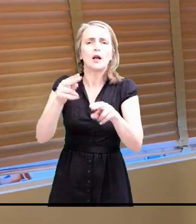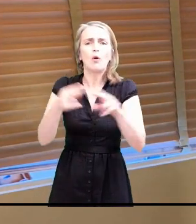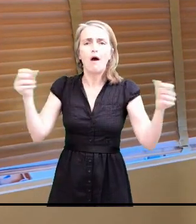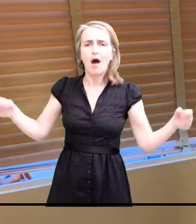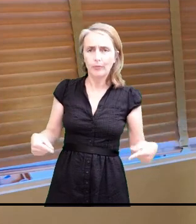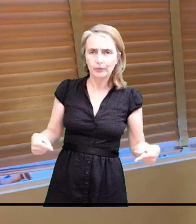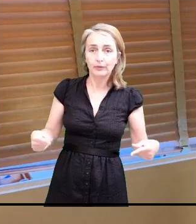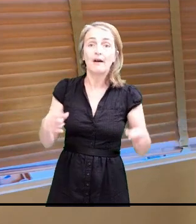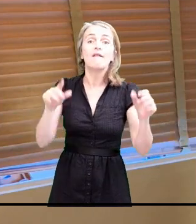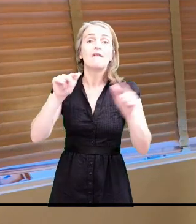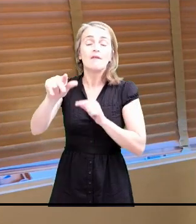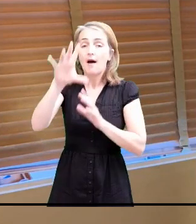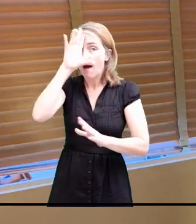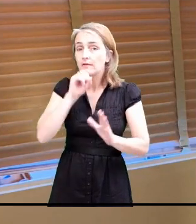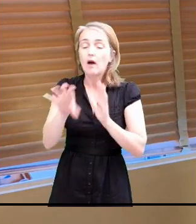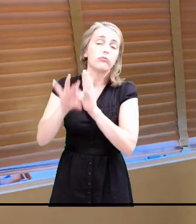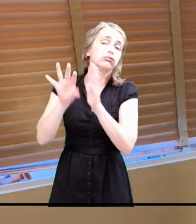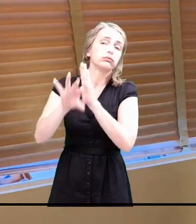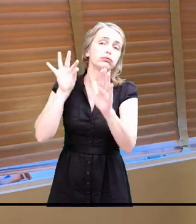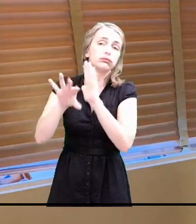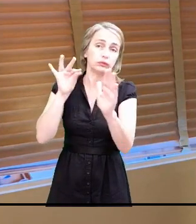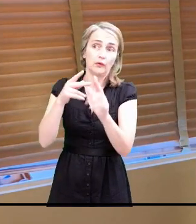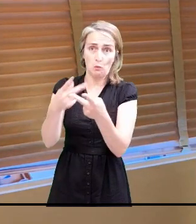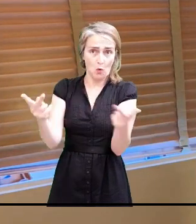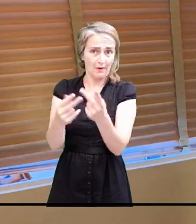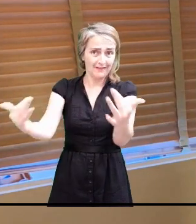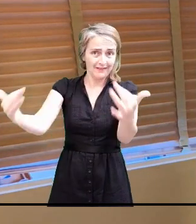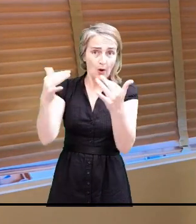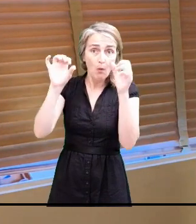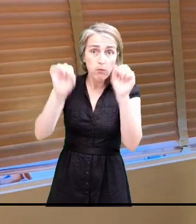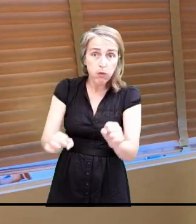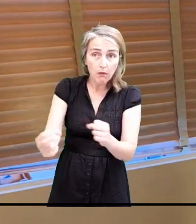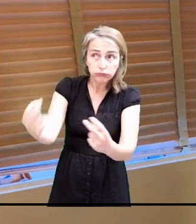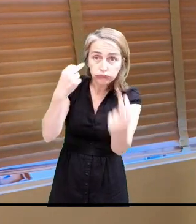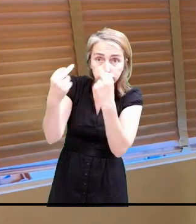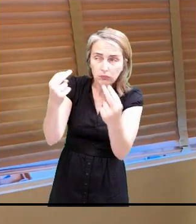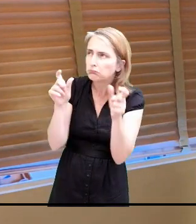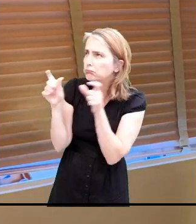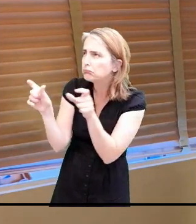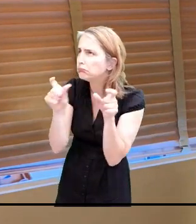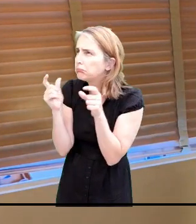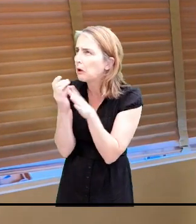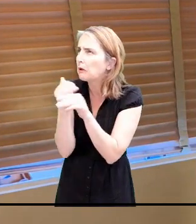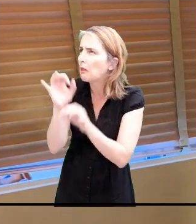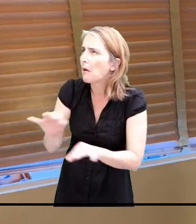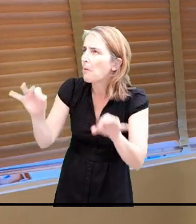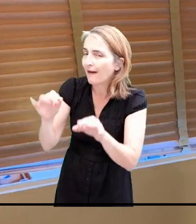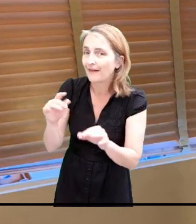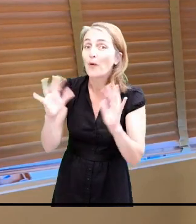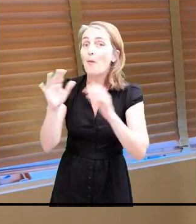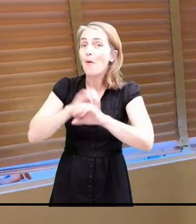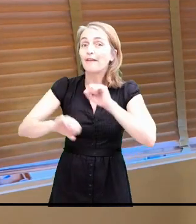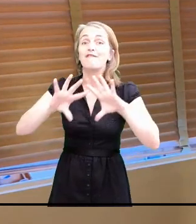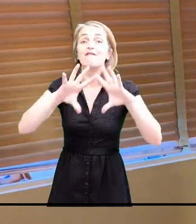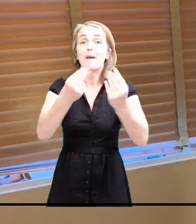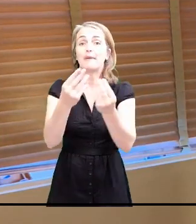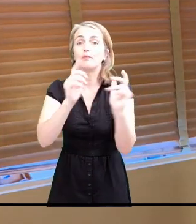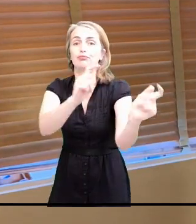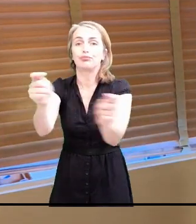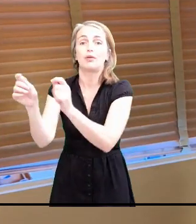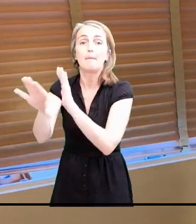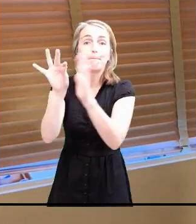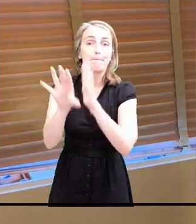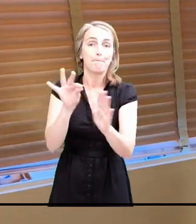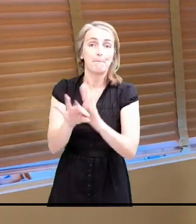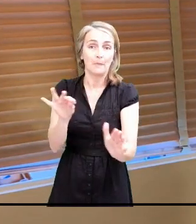en public. Si vous voulez venir voir le tirage au sort pour voir qu'il n'y a pas de triche, vous pourrez venir. On fera un tirage au sort par famille pour